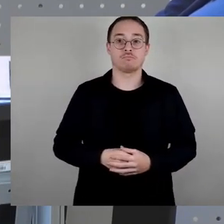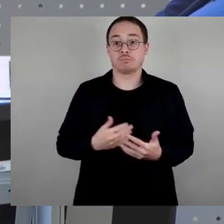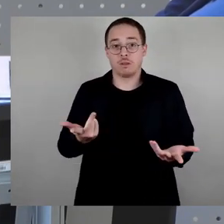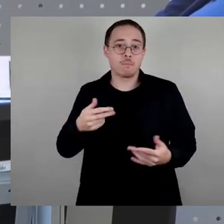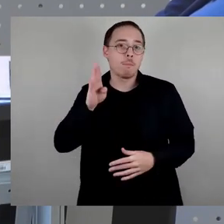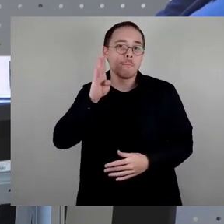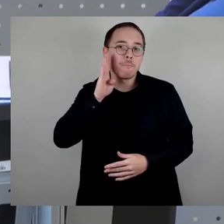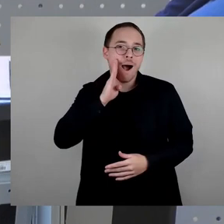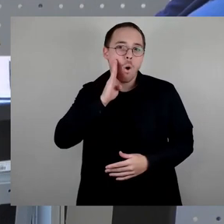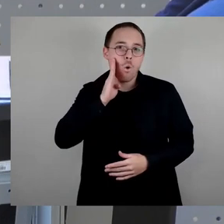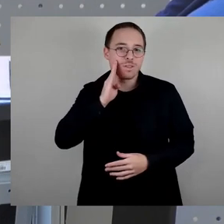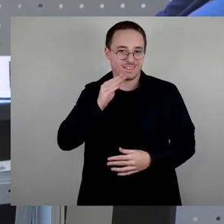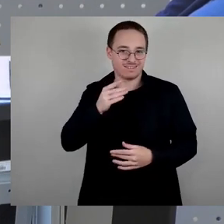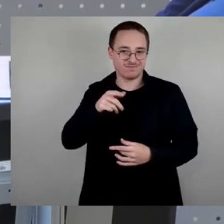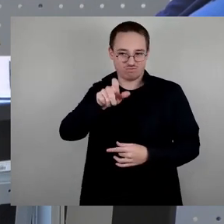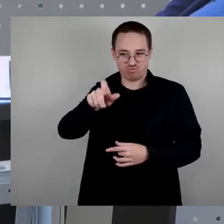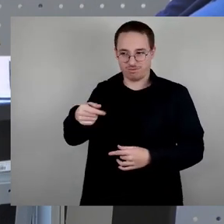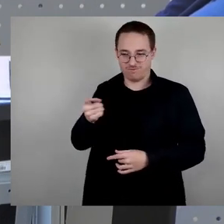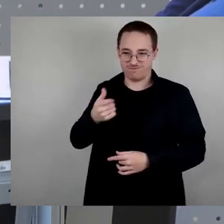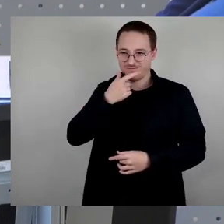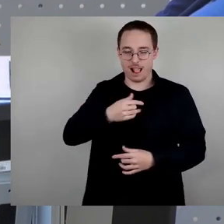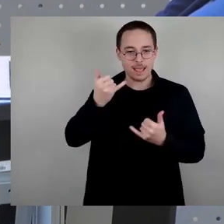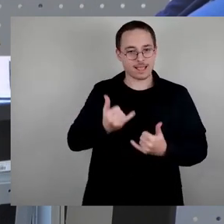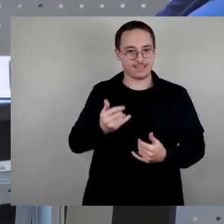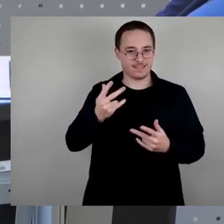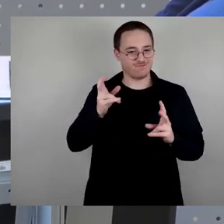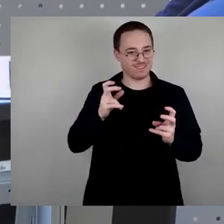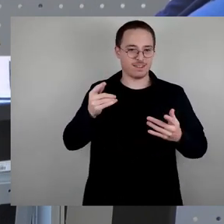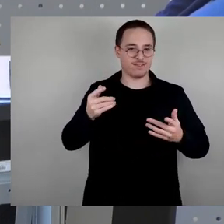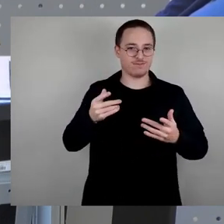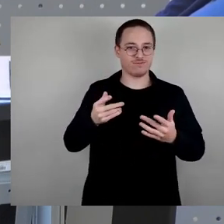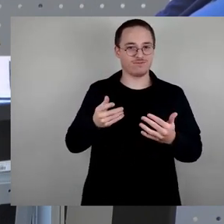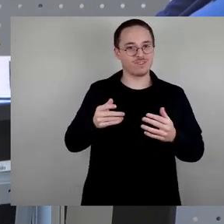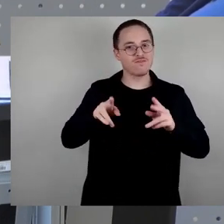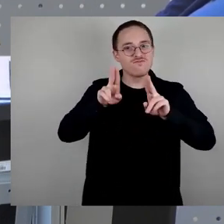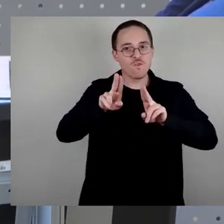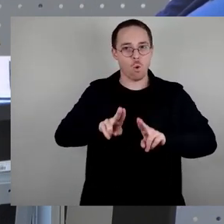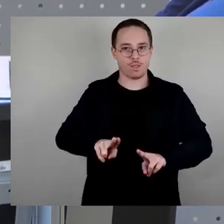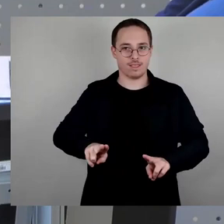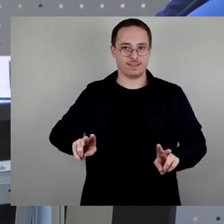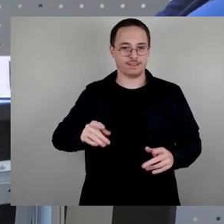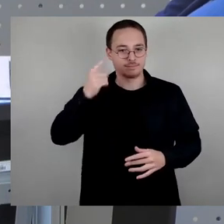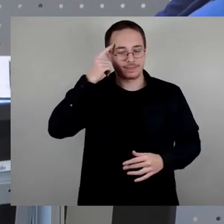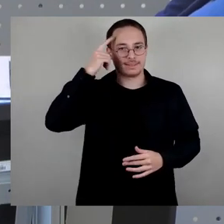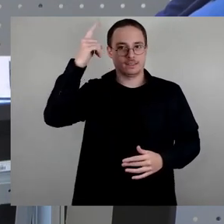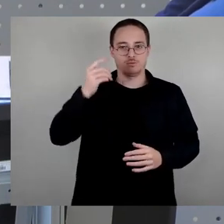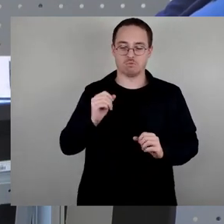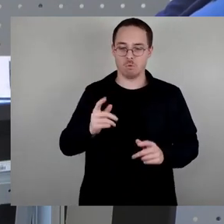mal, möchte ich rufen, muss aber zu sehr kichern, wenn ich mir vorstelle, wie die AfD-Fraktion um Würde ringt.